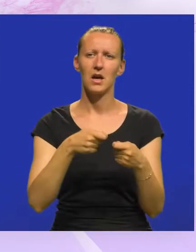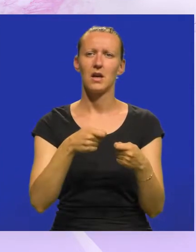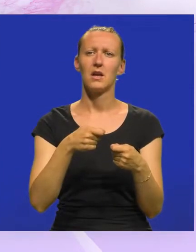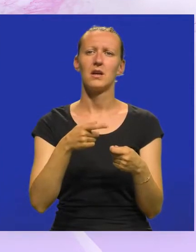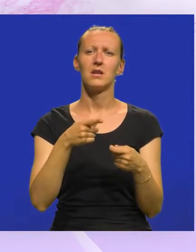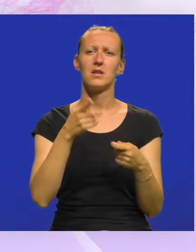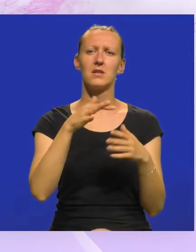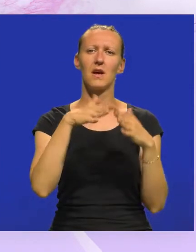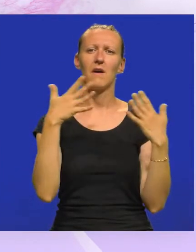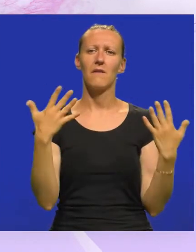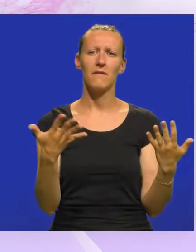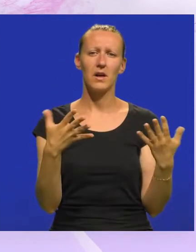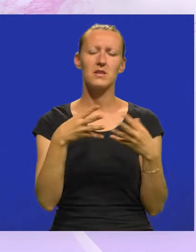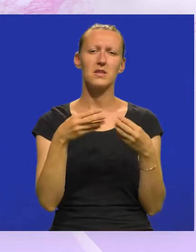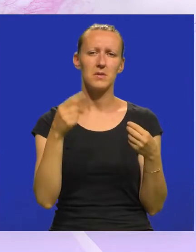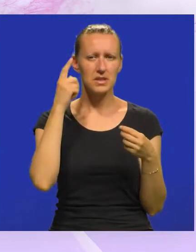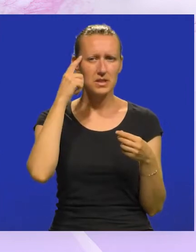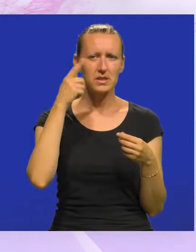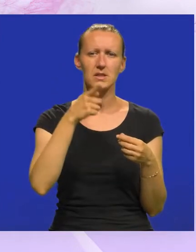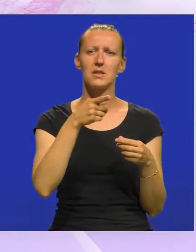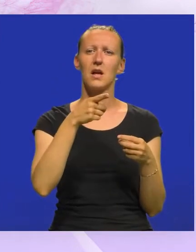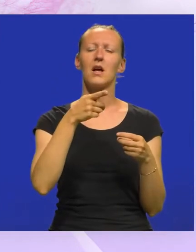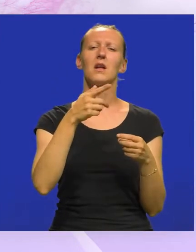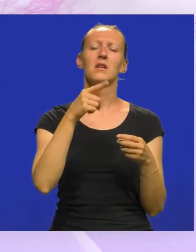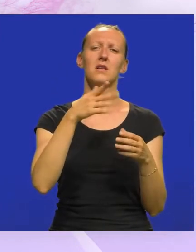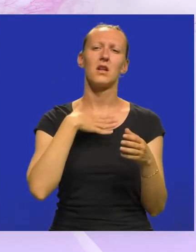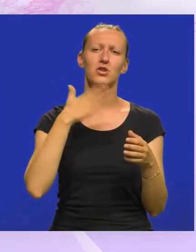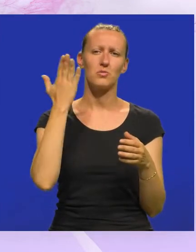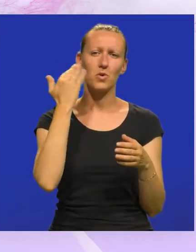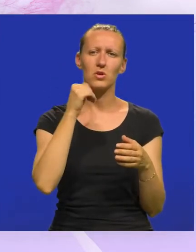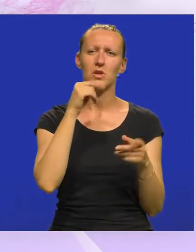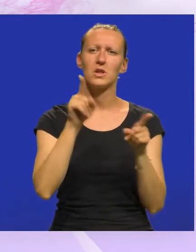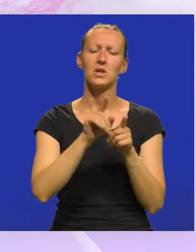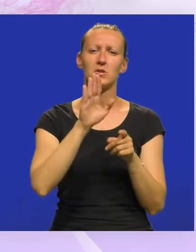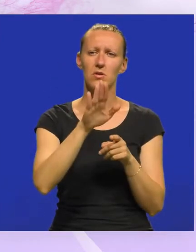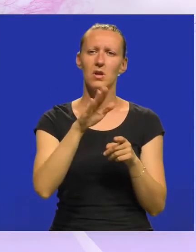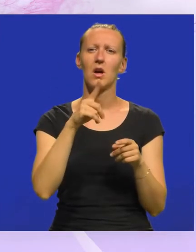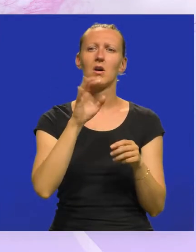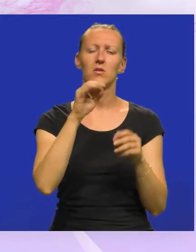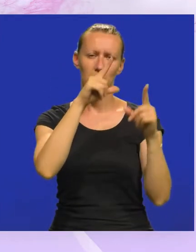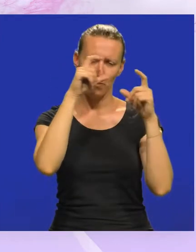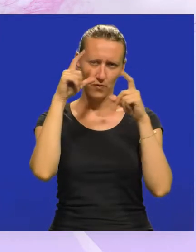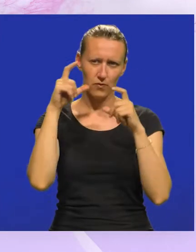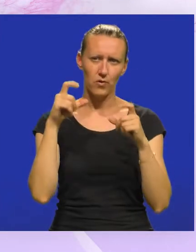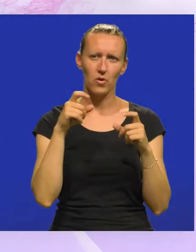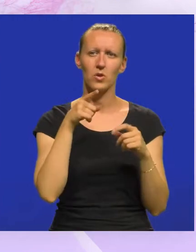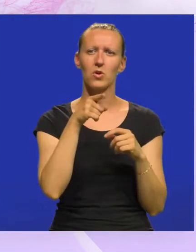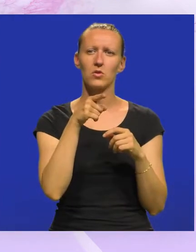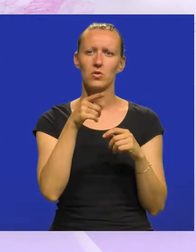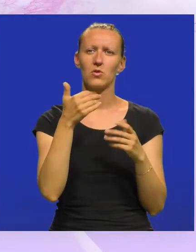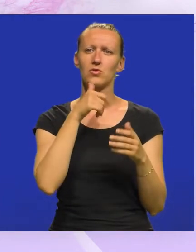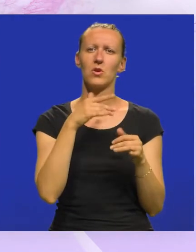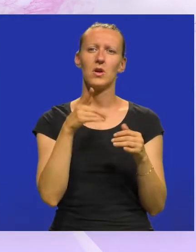sa velikom senzibilnošću je znala fotografirati našu prošlost i isto tako lucidno fotografira to